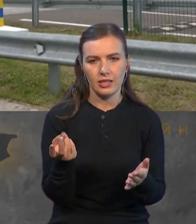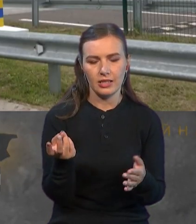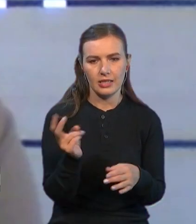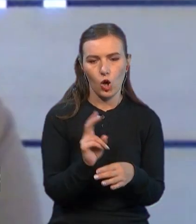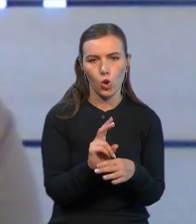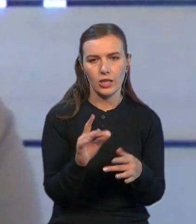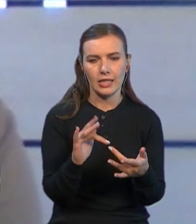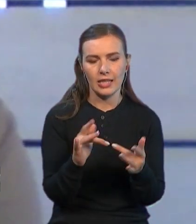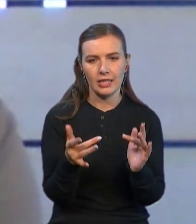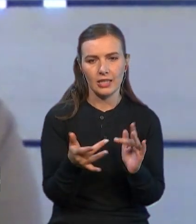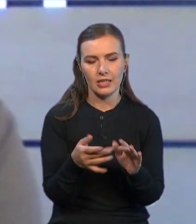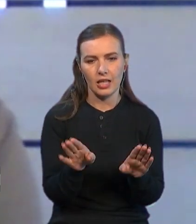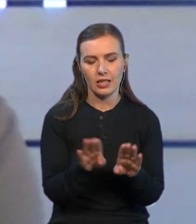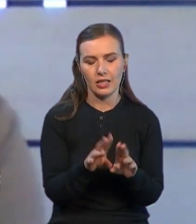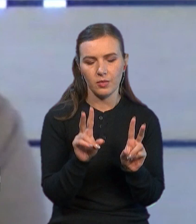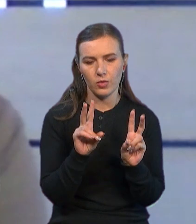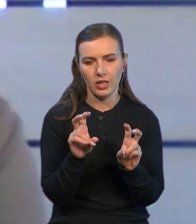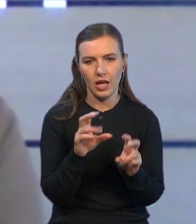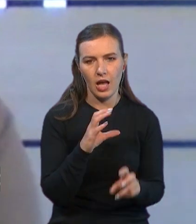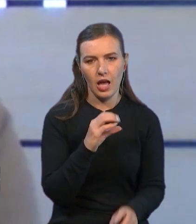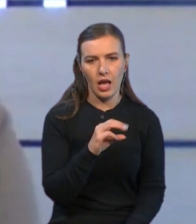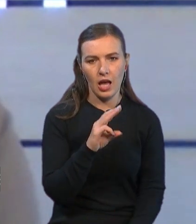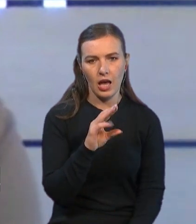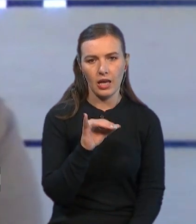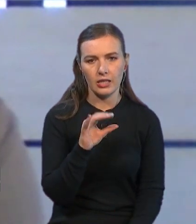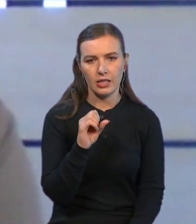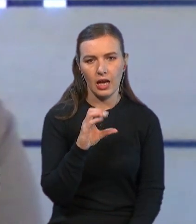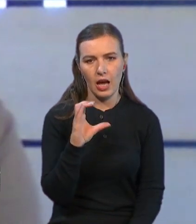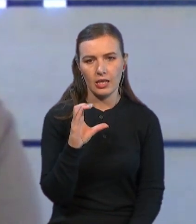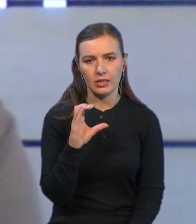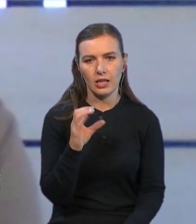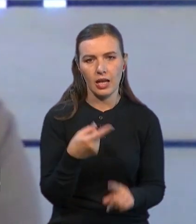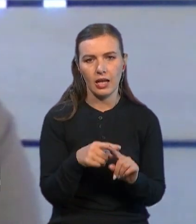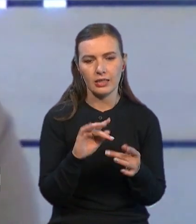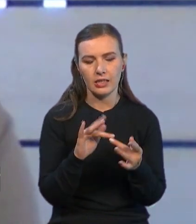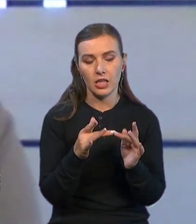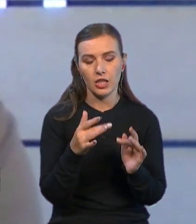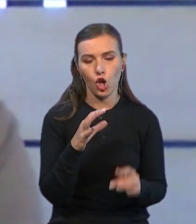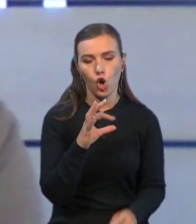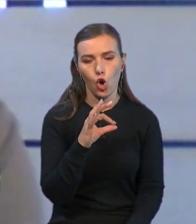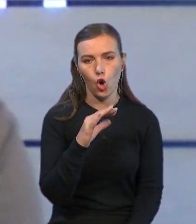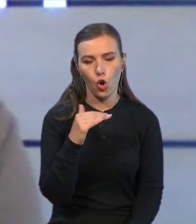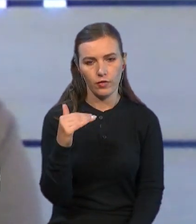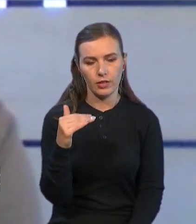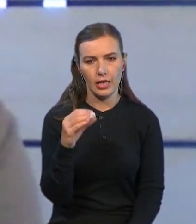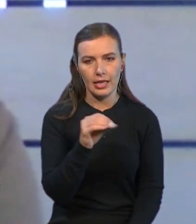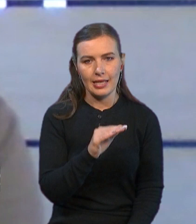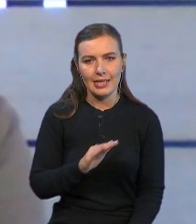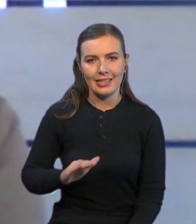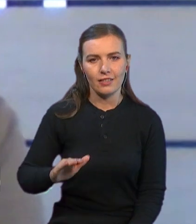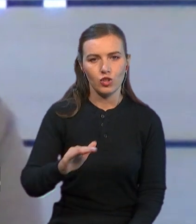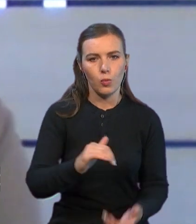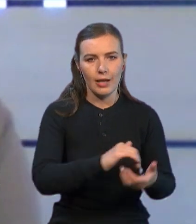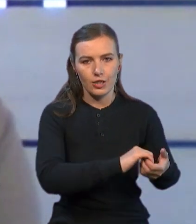він так і буде називатися ETIAS, тобто це сайт офіційний Європейського Союзу,